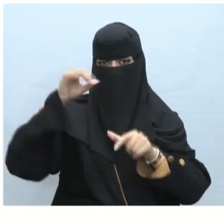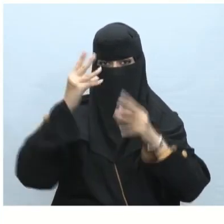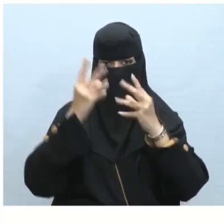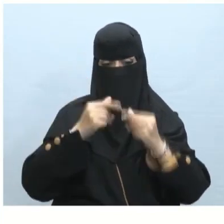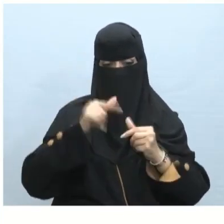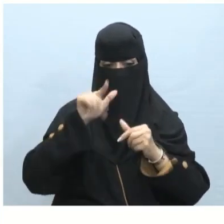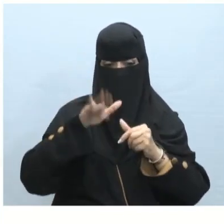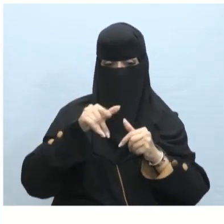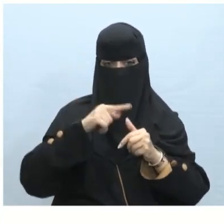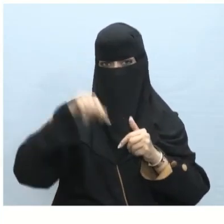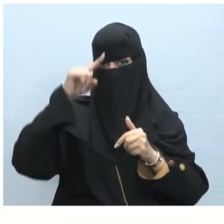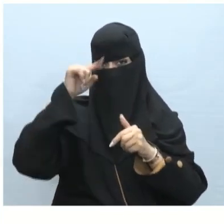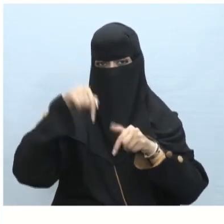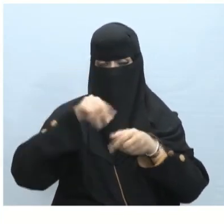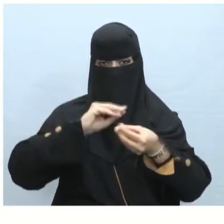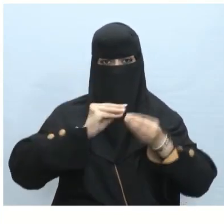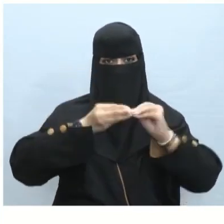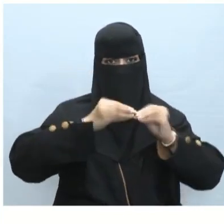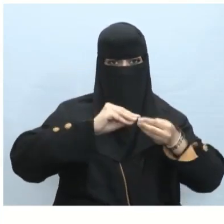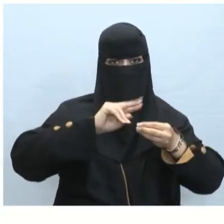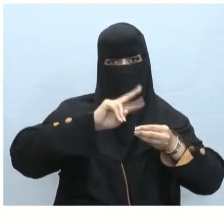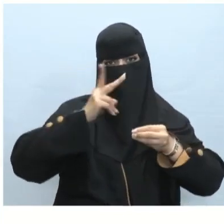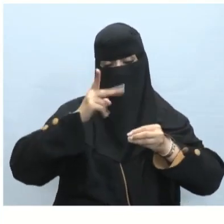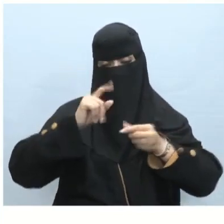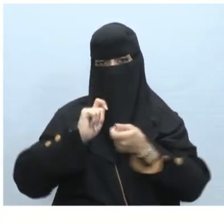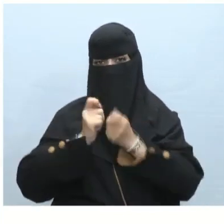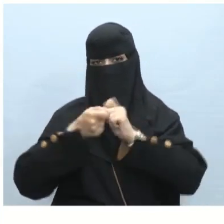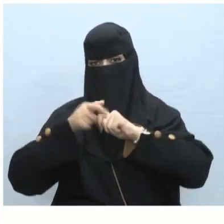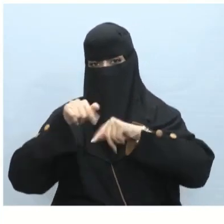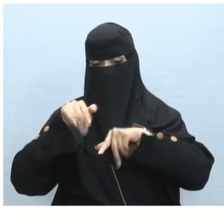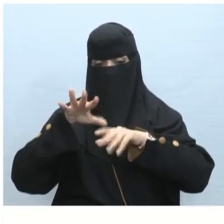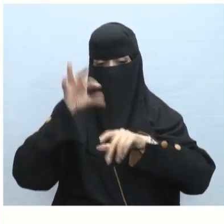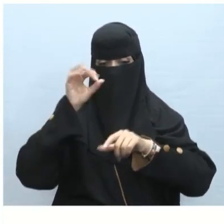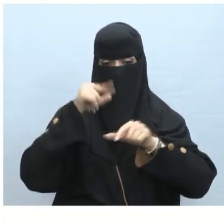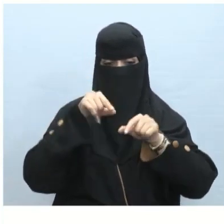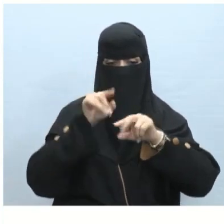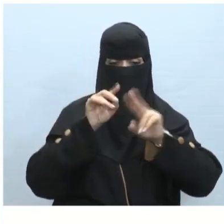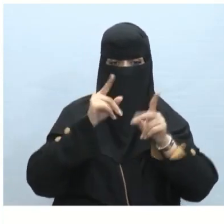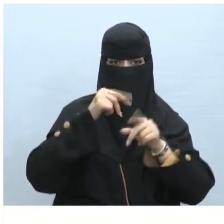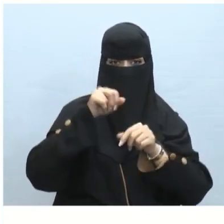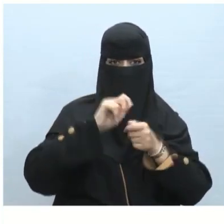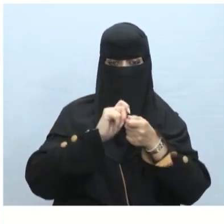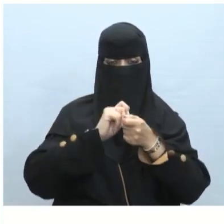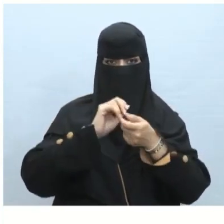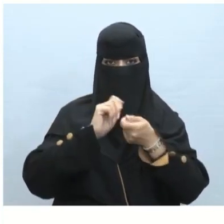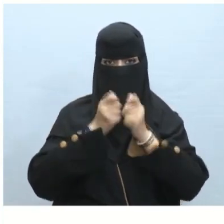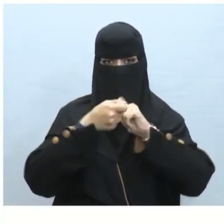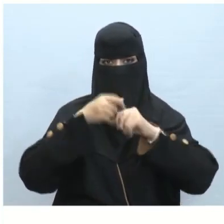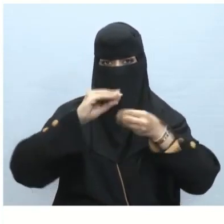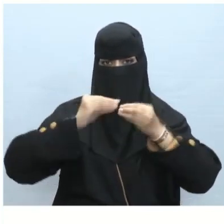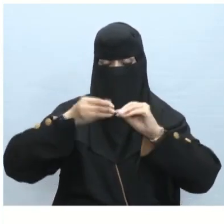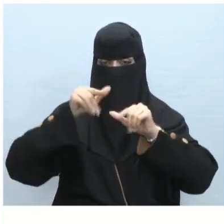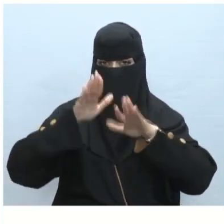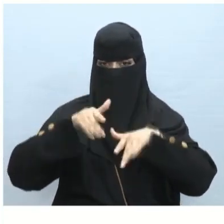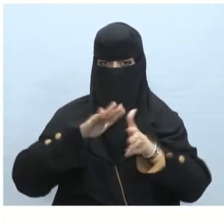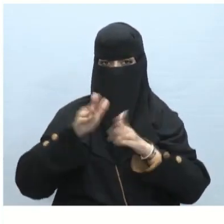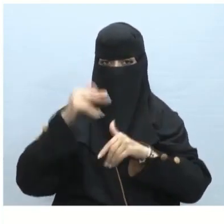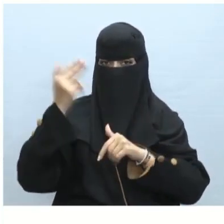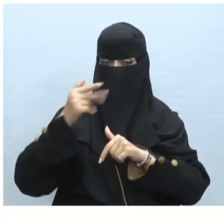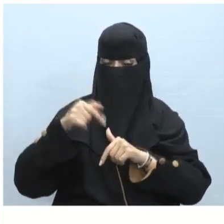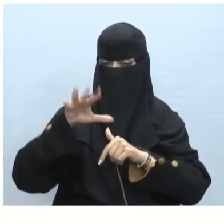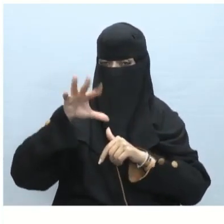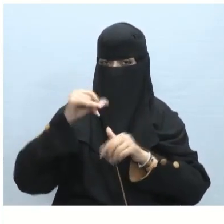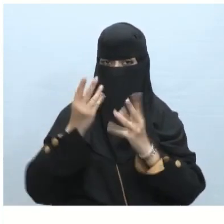المناسب منها كذلك تستطيع تغيير الألوان من أيقونة تغيير الألوان لجعل رسم